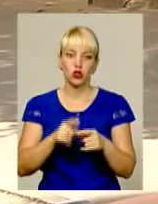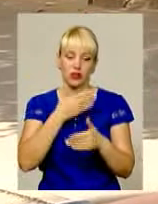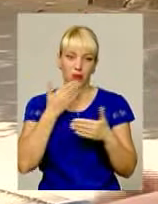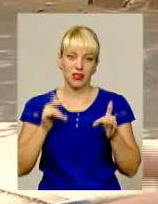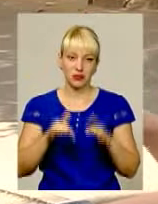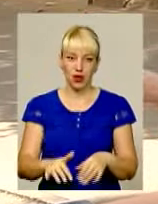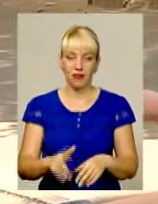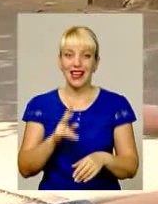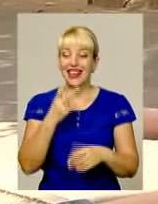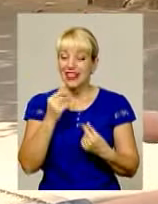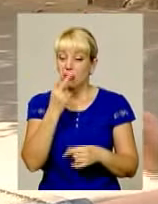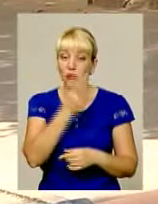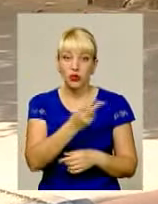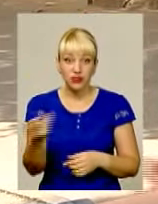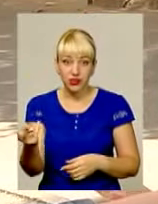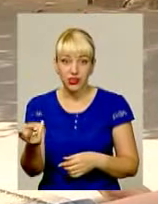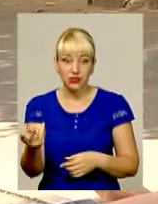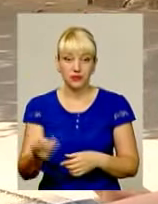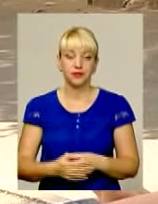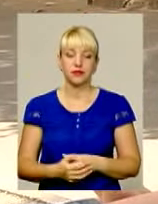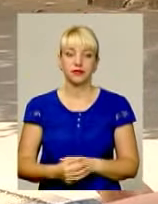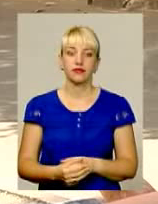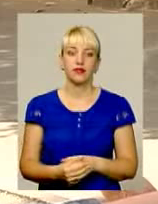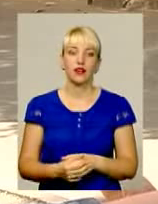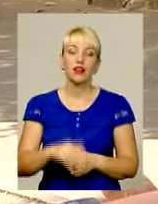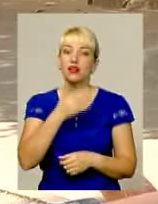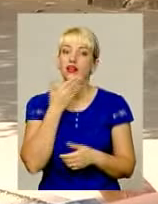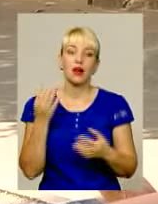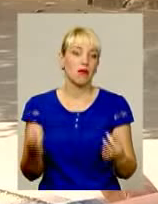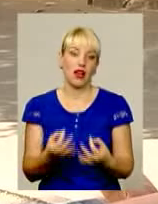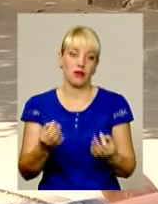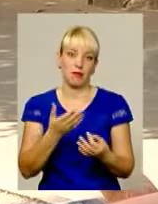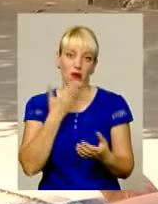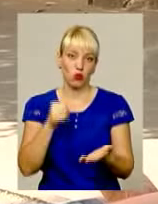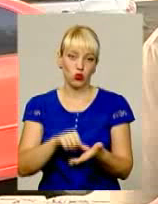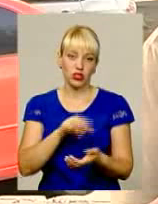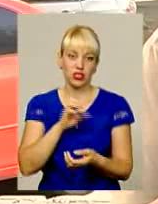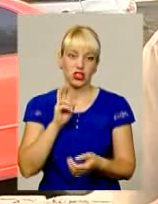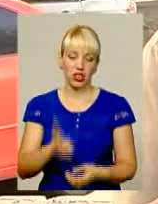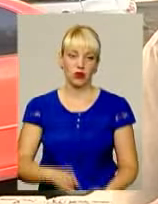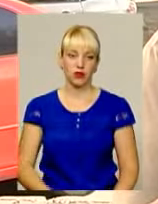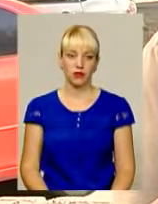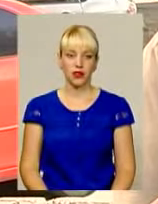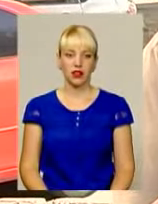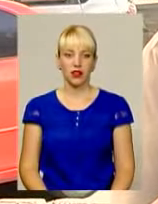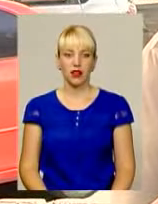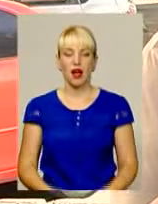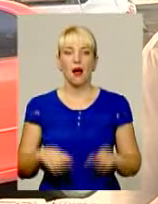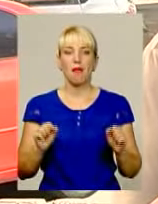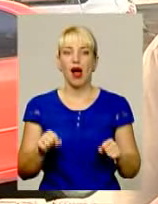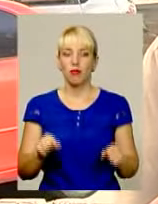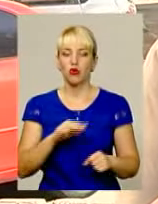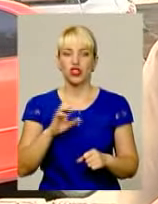знаєте, от так, де не копнутися, немає абсолютно участі ЖЕКу. Мабуть, ЖЕК дуже